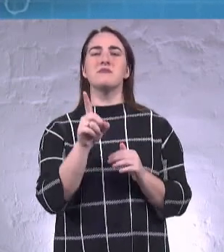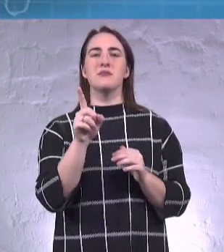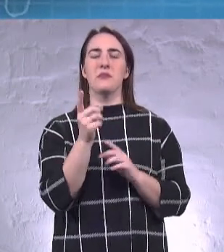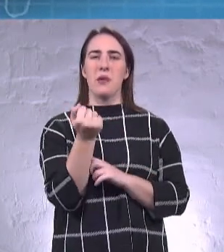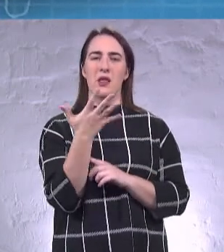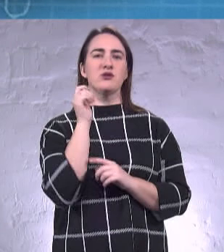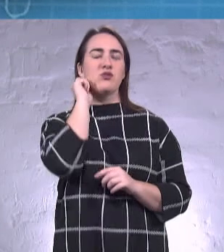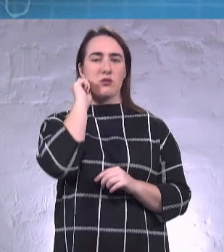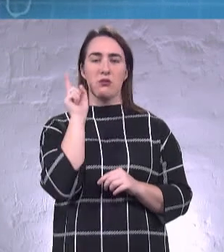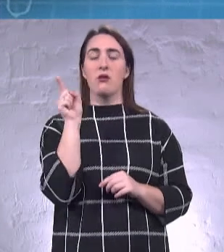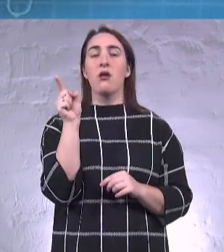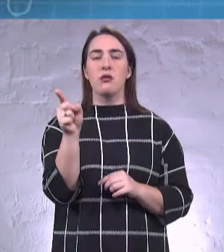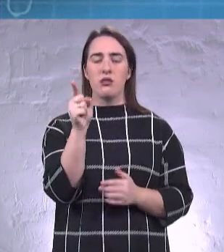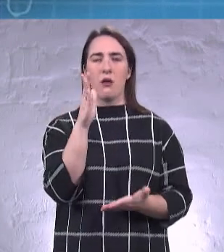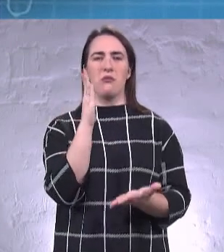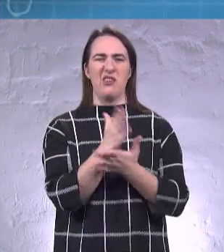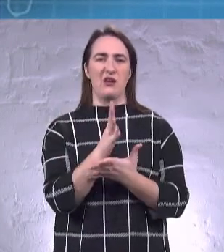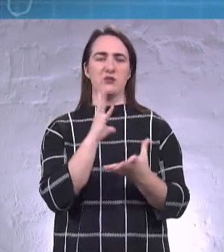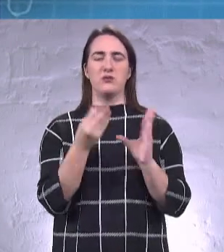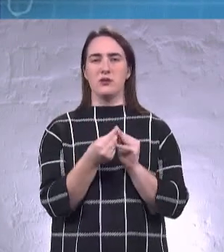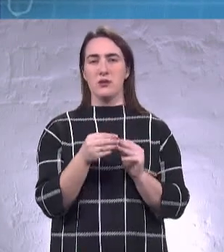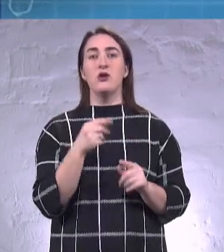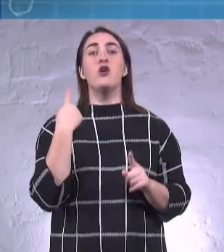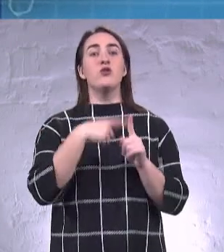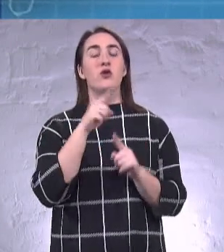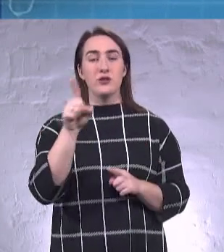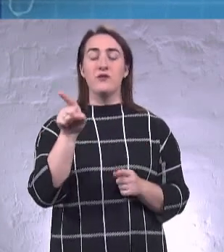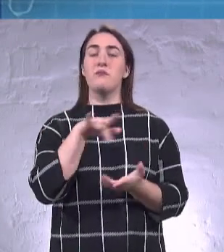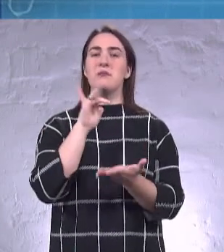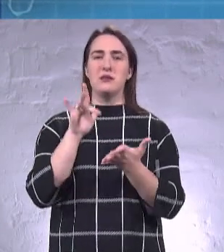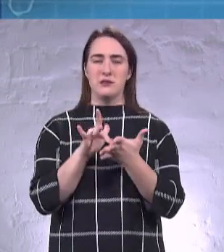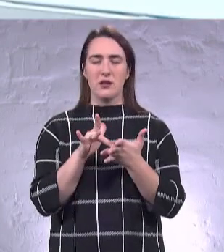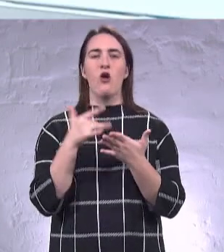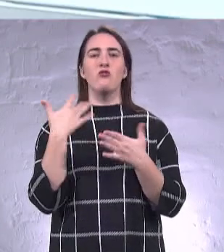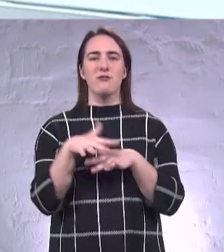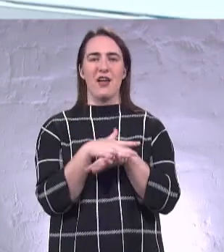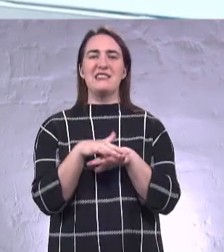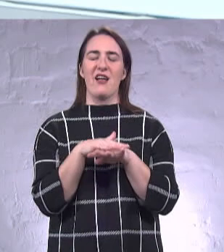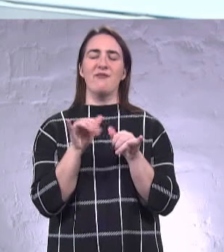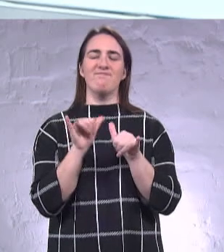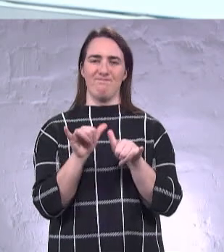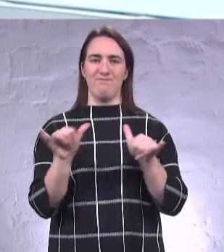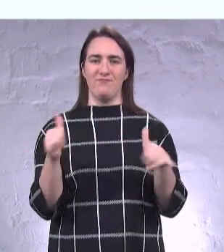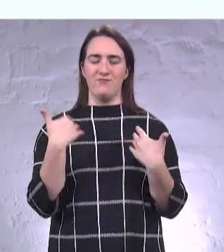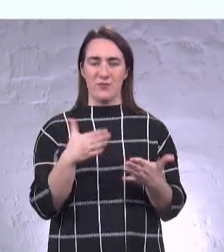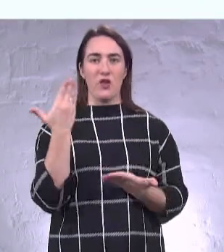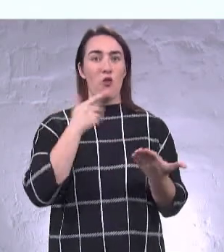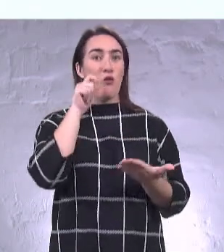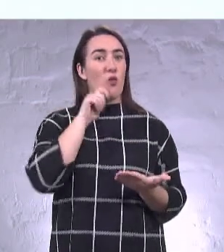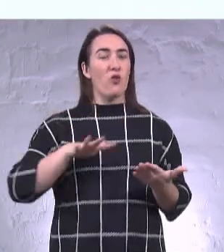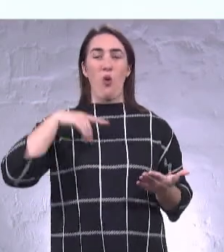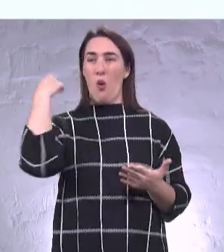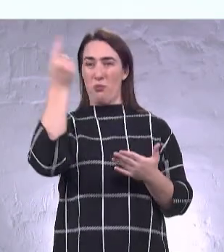років, там є відповідний результат. До речі, в цих містах збільшується чисельність населення. Якщо в Україні і в області